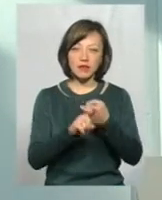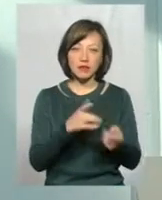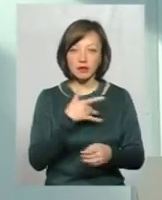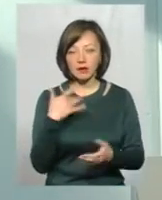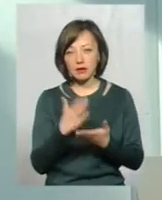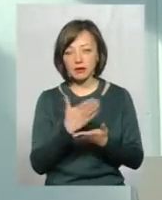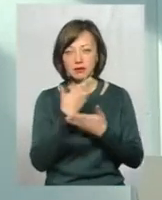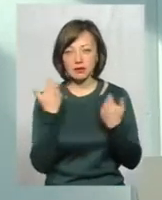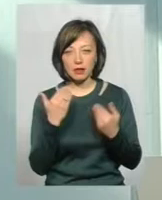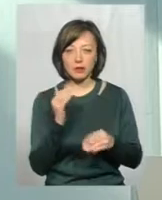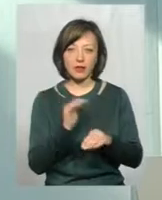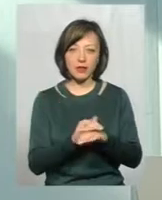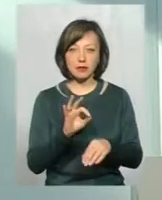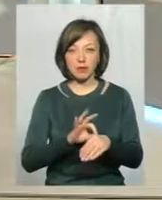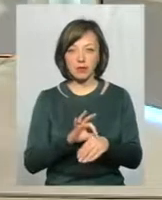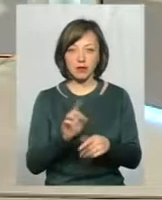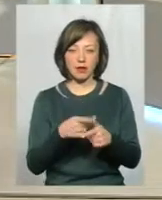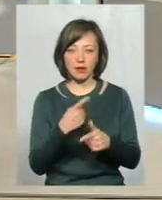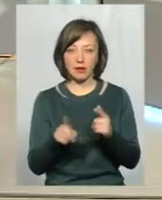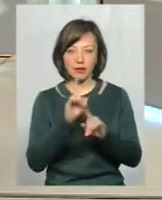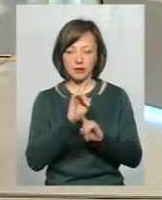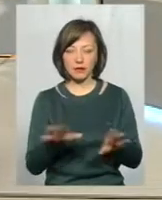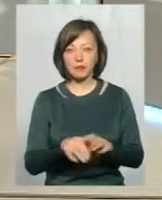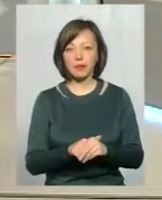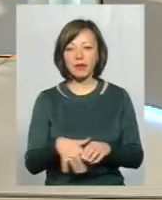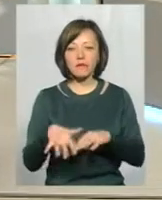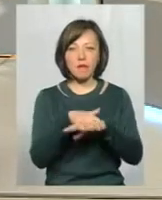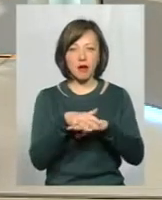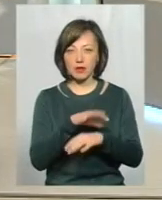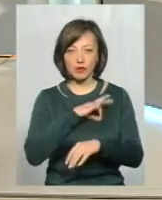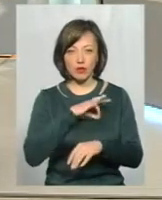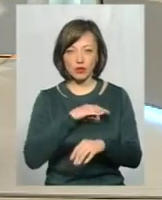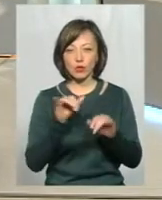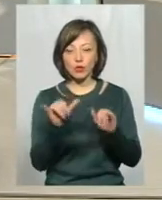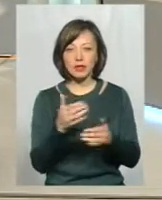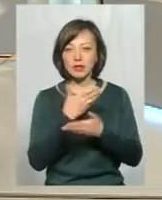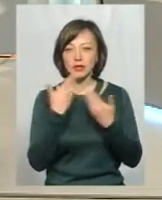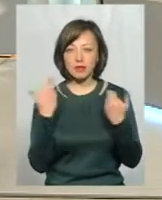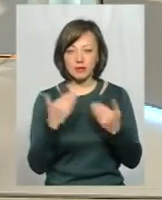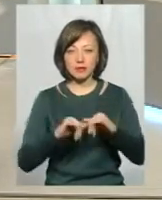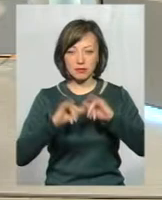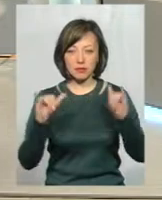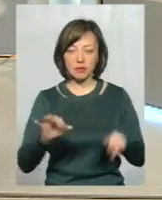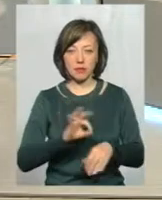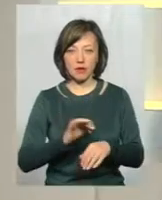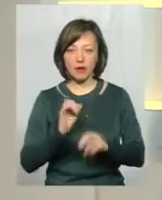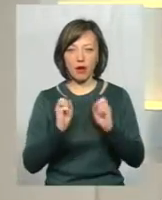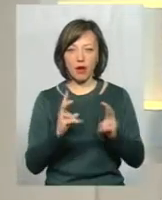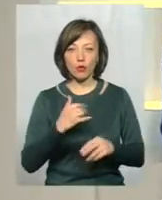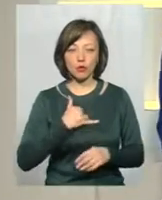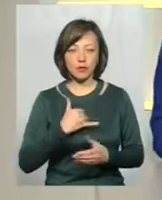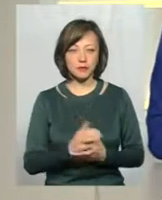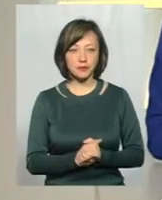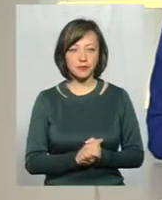а потім виявити заболівання чи ні. Але масово вони не пользуються, тому що немає такої заболіваємості, як у нас. От пані